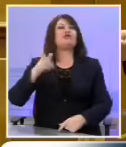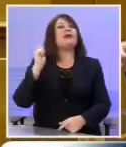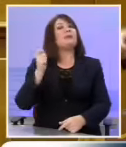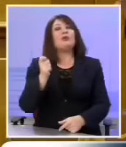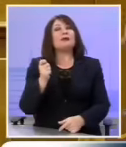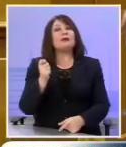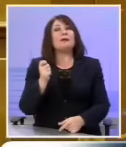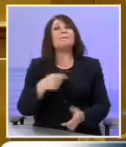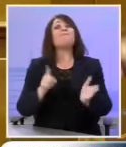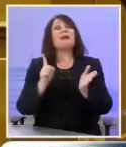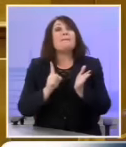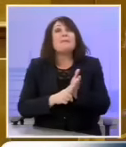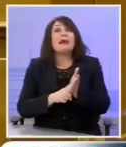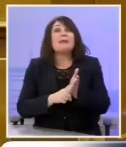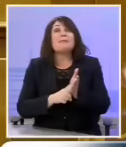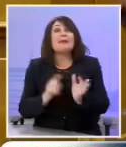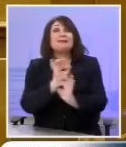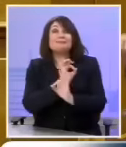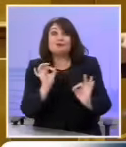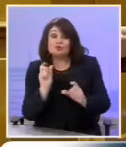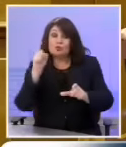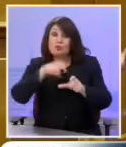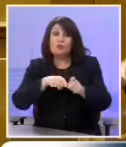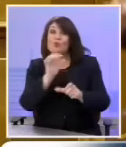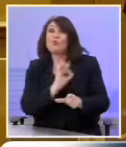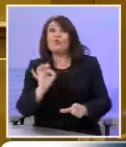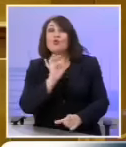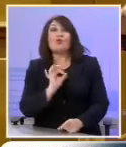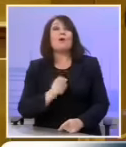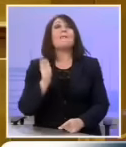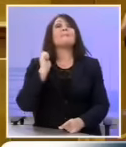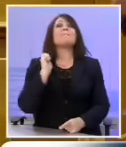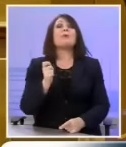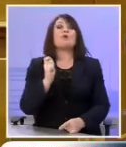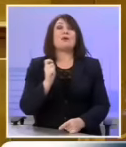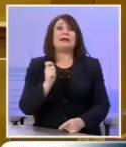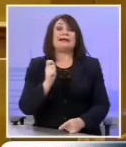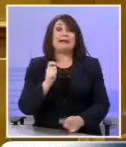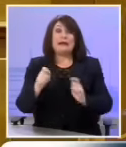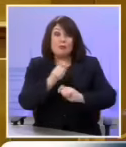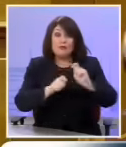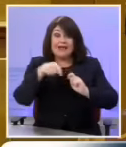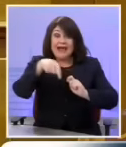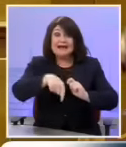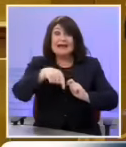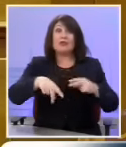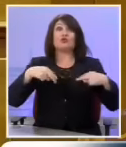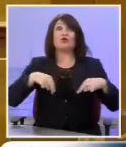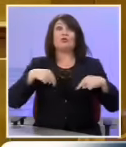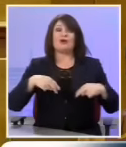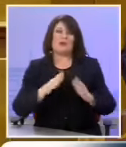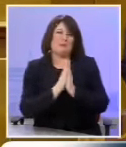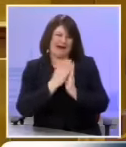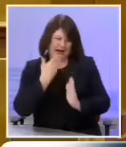πολιτικής πρέπει να είναι απολύτως εντεταγμένα στην πολιτική που διαμορφώνει το Υπουργείο